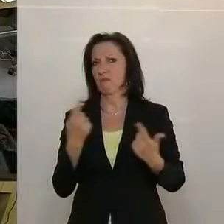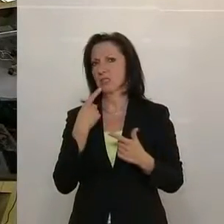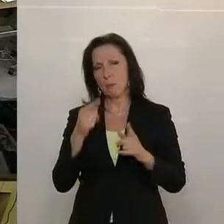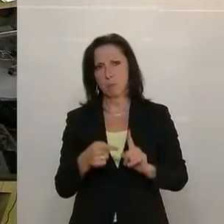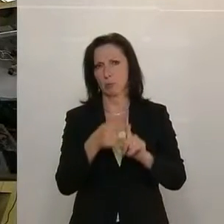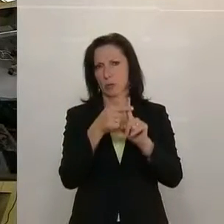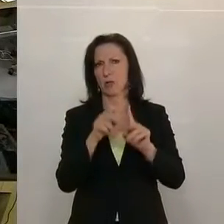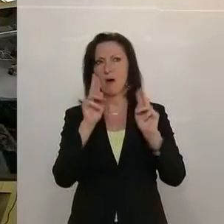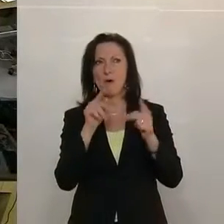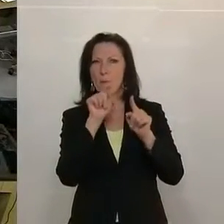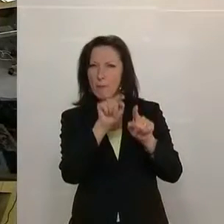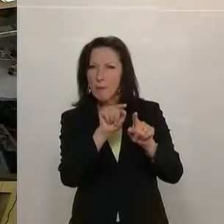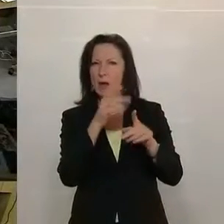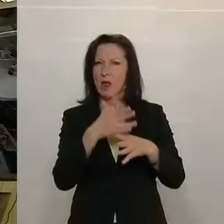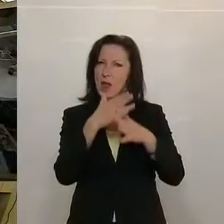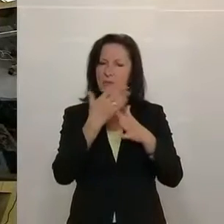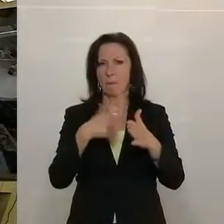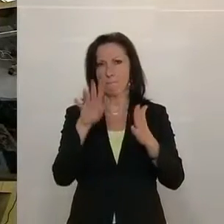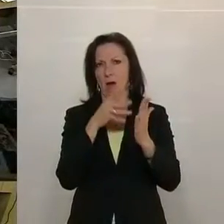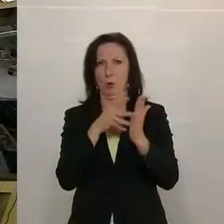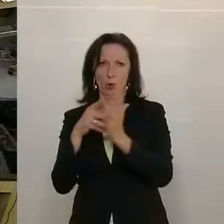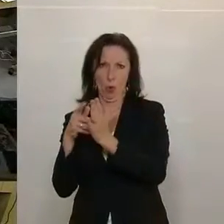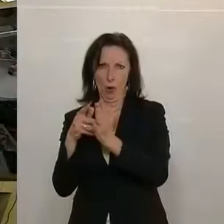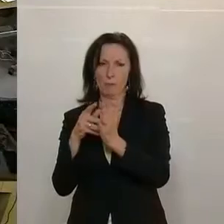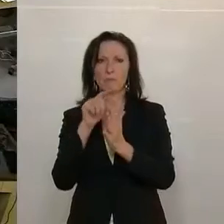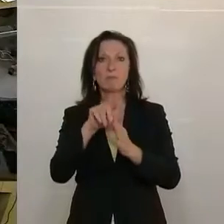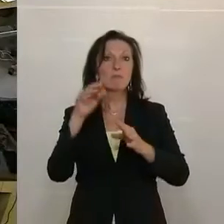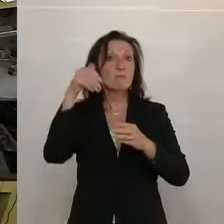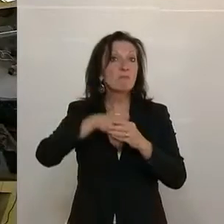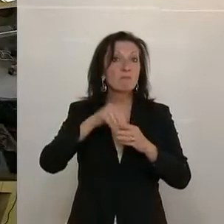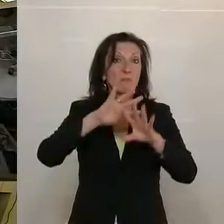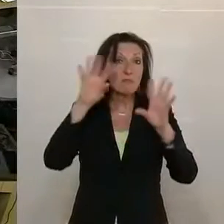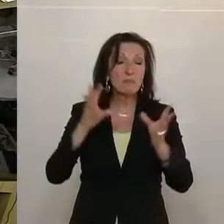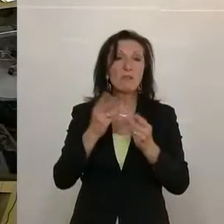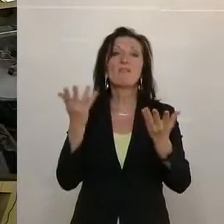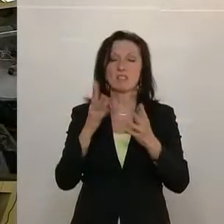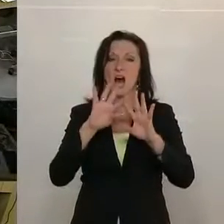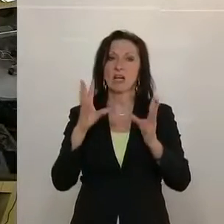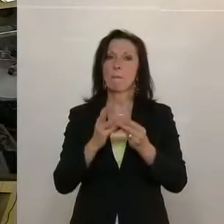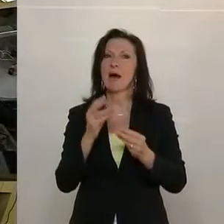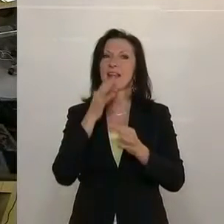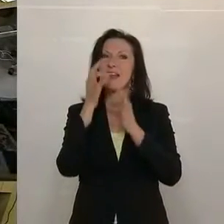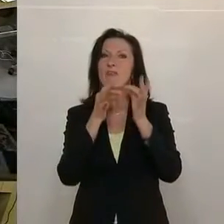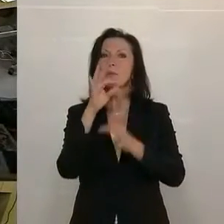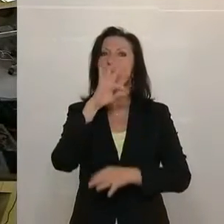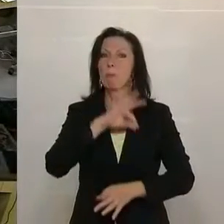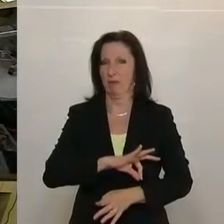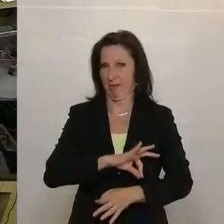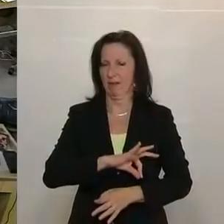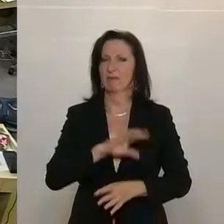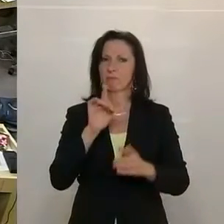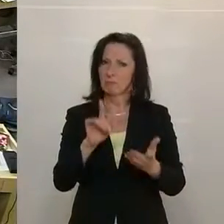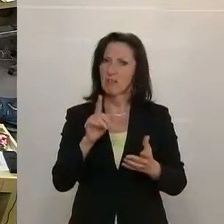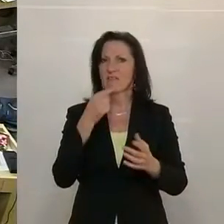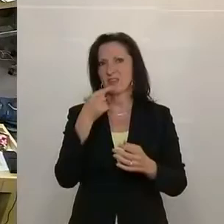mit ihm auch mehr Kontrolle einhergeht. Es geht um eine generelle Informationsverpflichtung. Wichtig ist, erscheint uns,